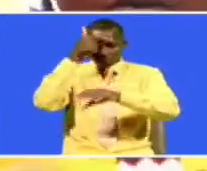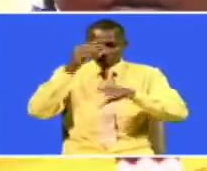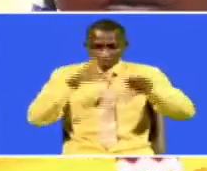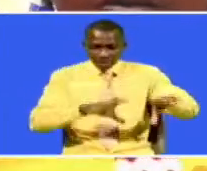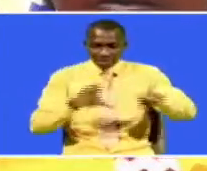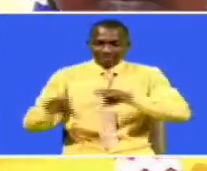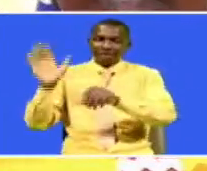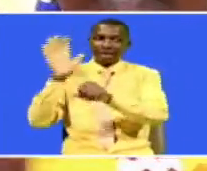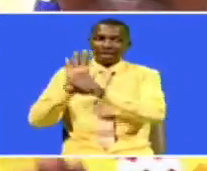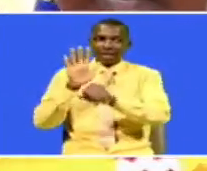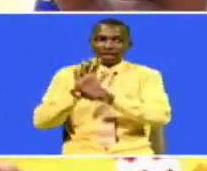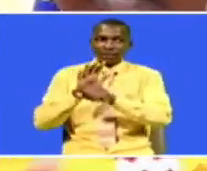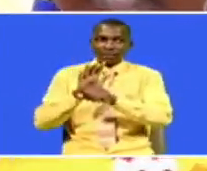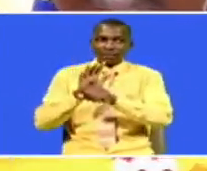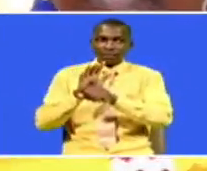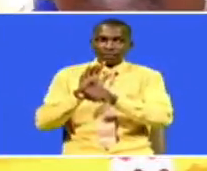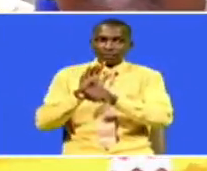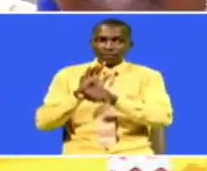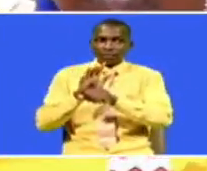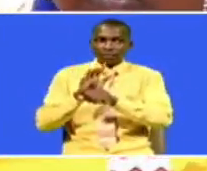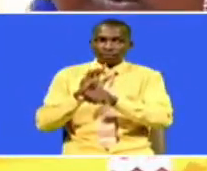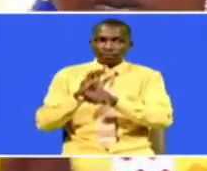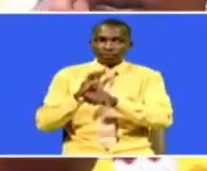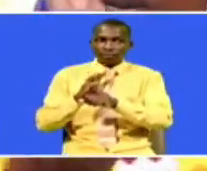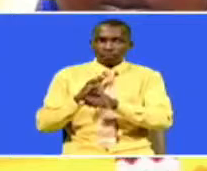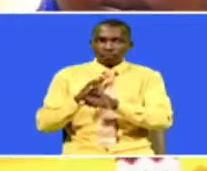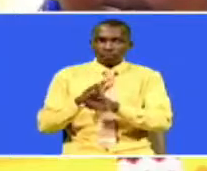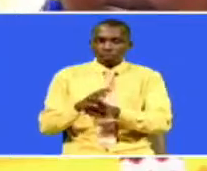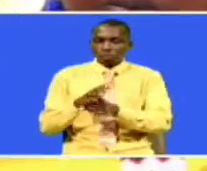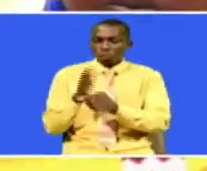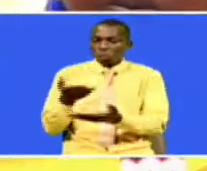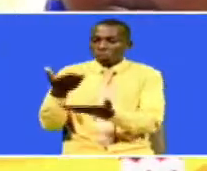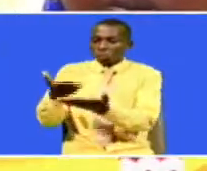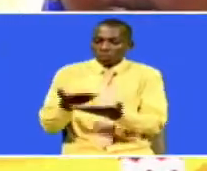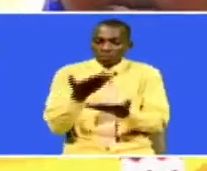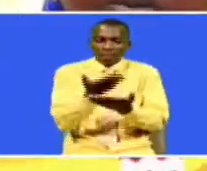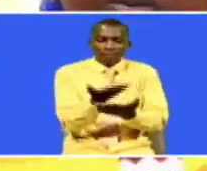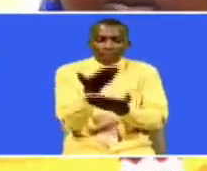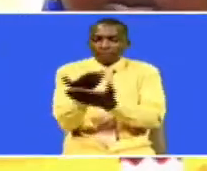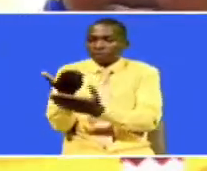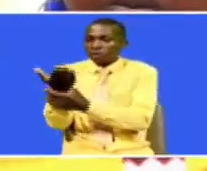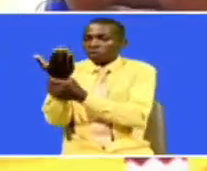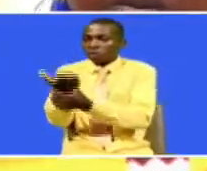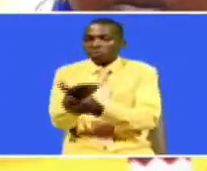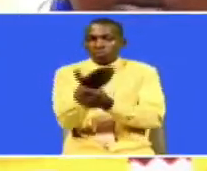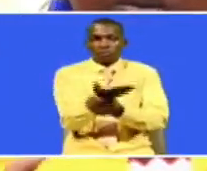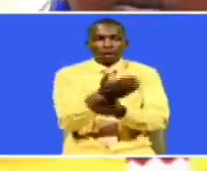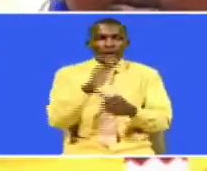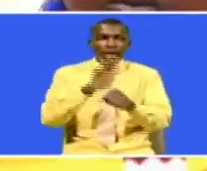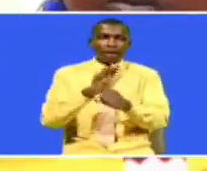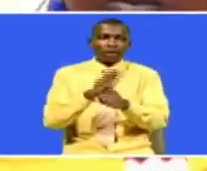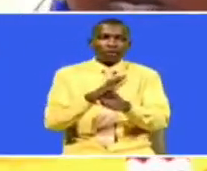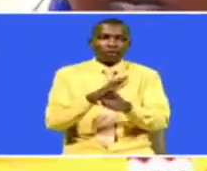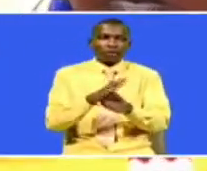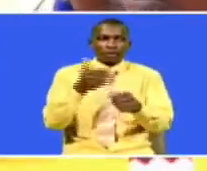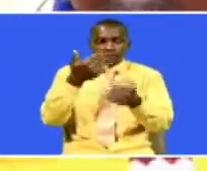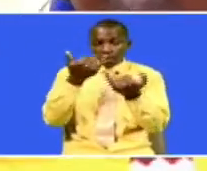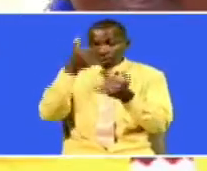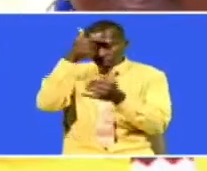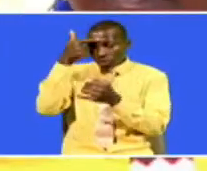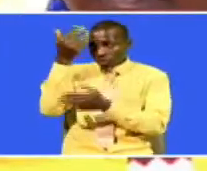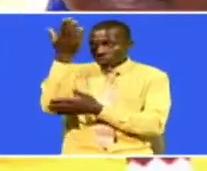kutempesa makadi, kusema nichangia hii mabathi, kuchangia hii. Kwa hivyo, kwa sababu mungu